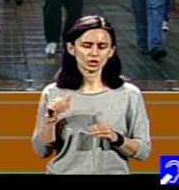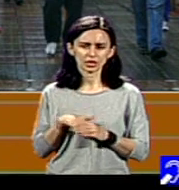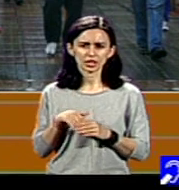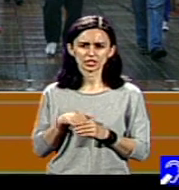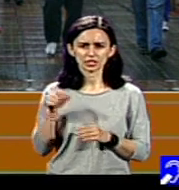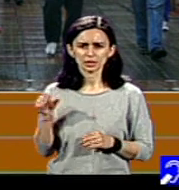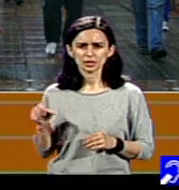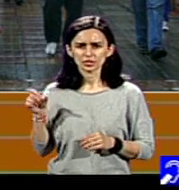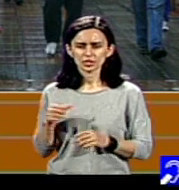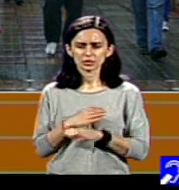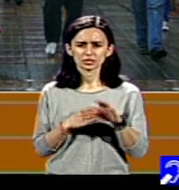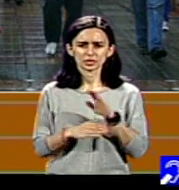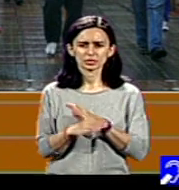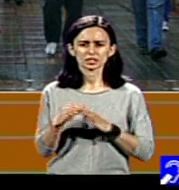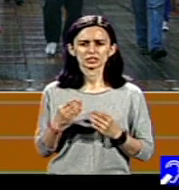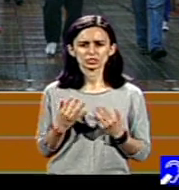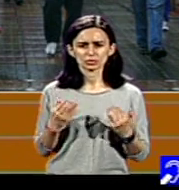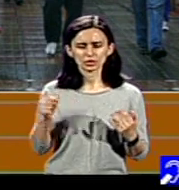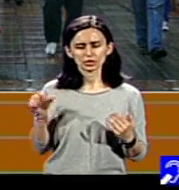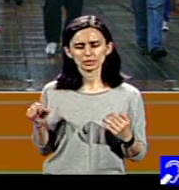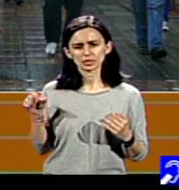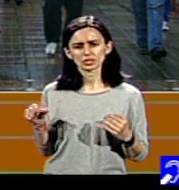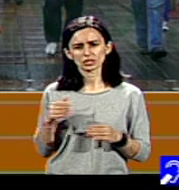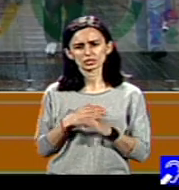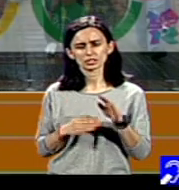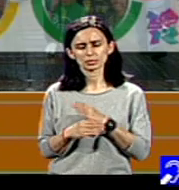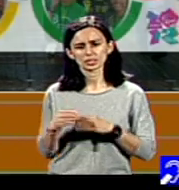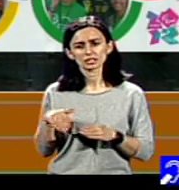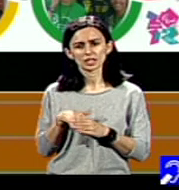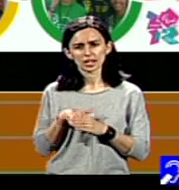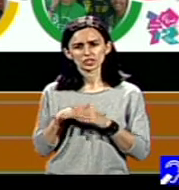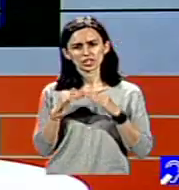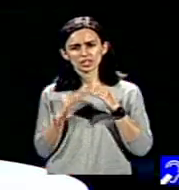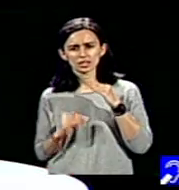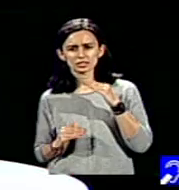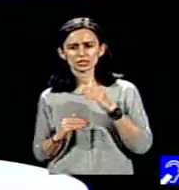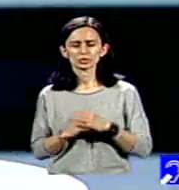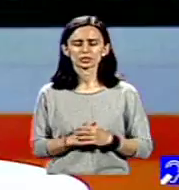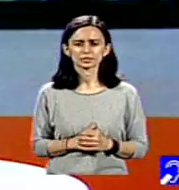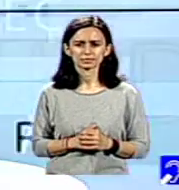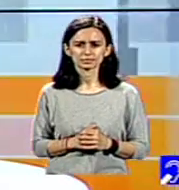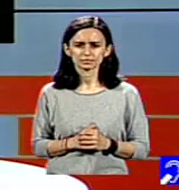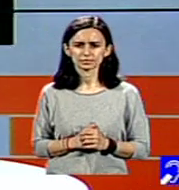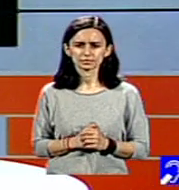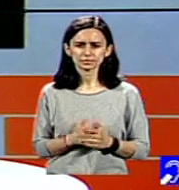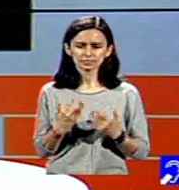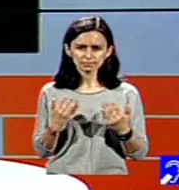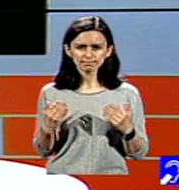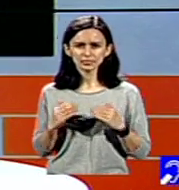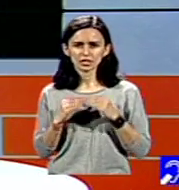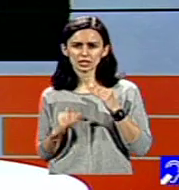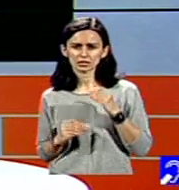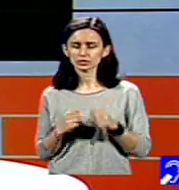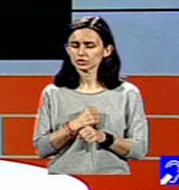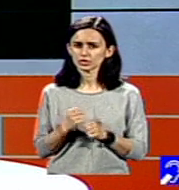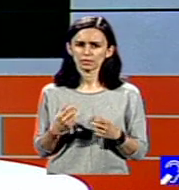disabilități, deci numărul total a scăzut al persoane cu disabilități angajate. Numărul persoanelor cu disabilități angajate a scăzut și foarte multe astfel